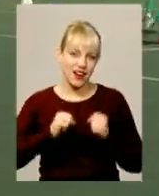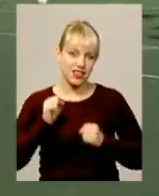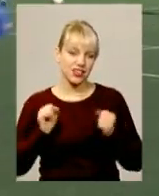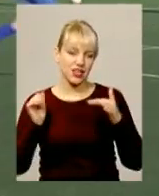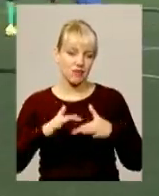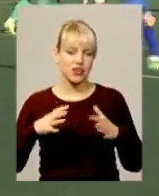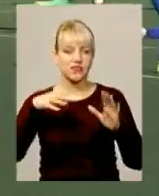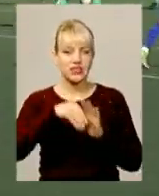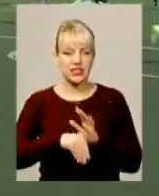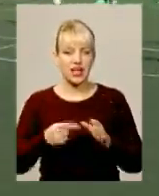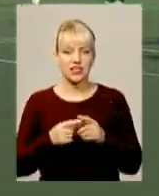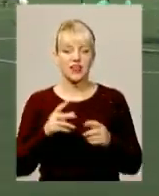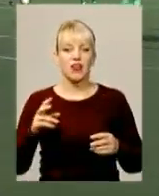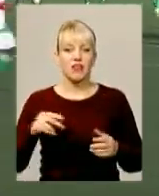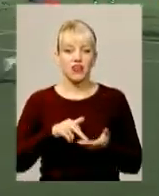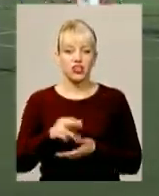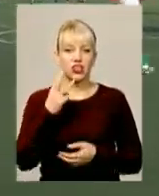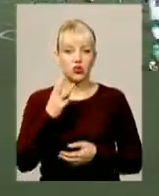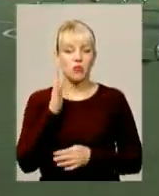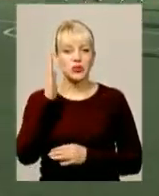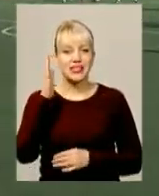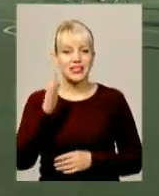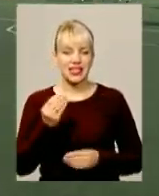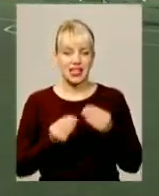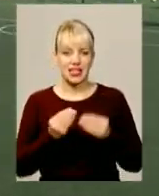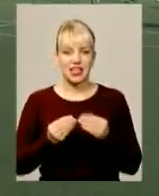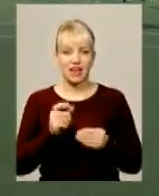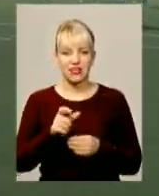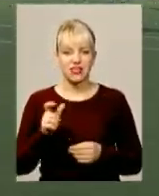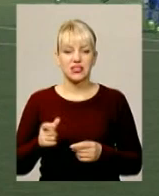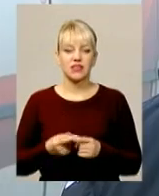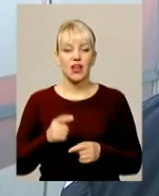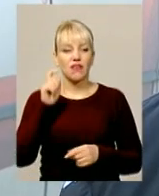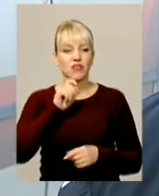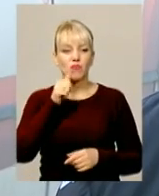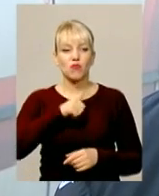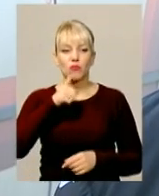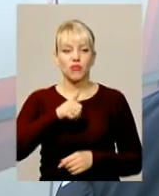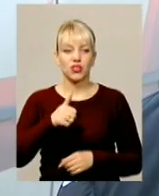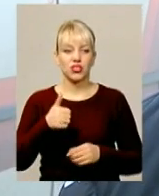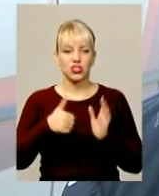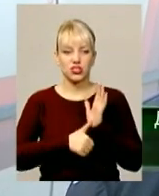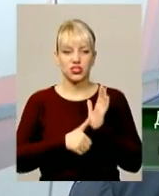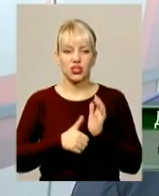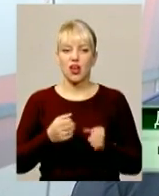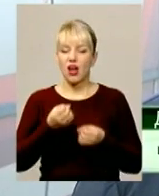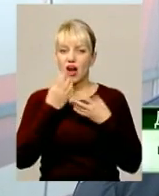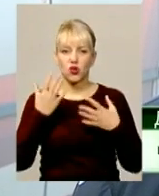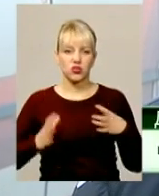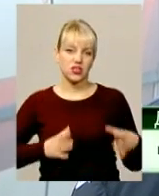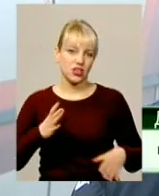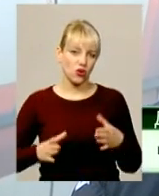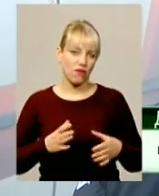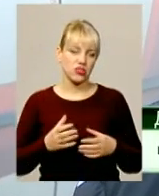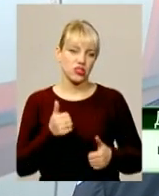Хмельницького клубу на поле вийшли троє потенційних гравців. Вінничани випробовували шістьох. Хороша тренувачна гра, дуже мені подобалася.